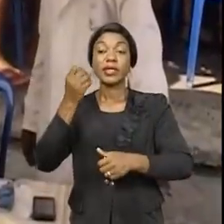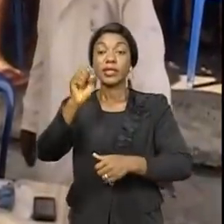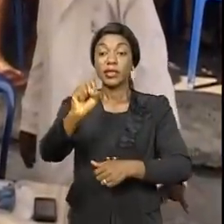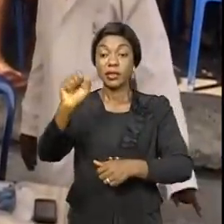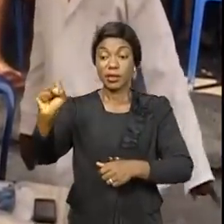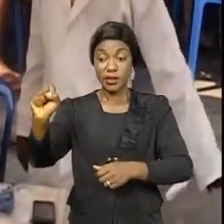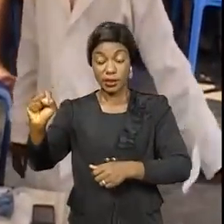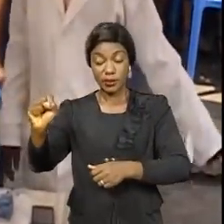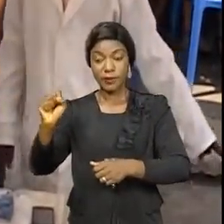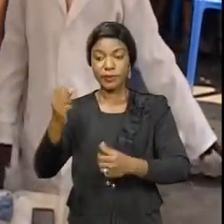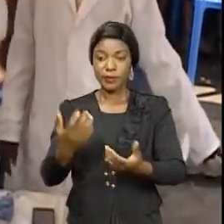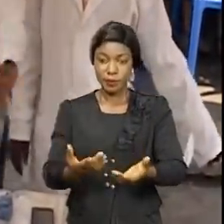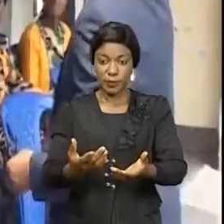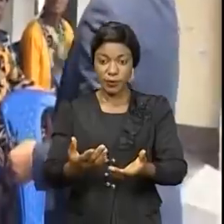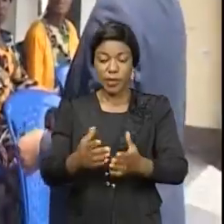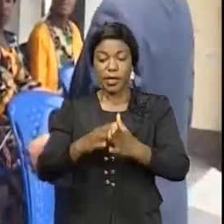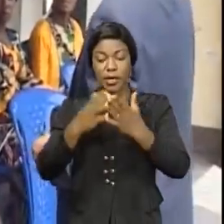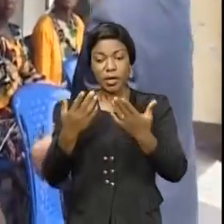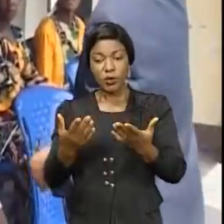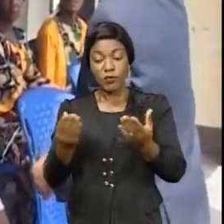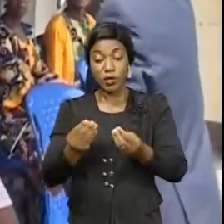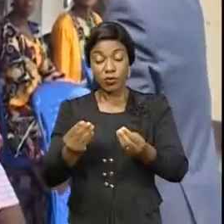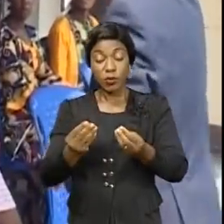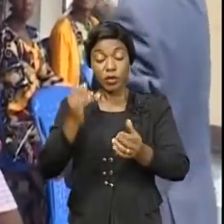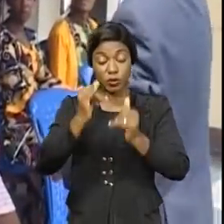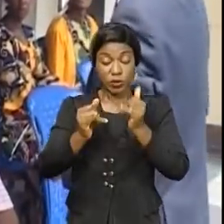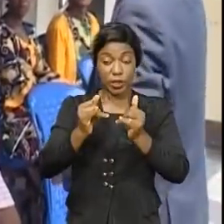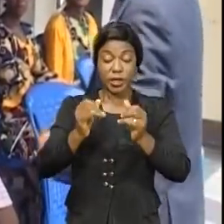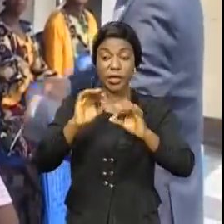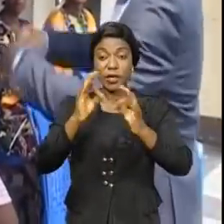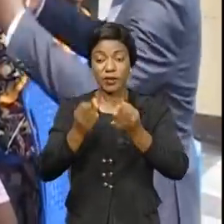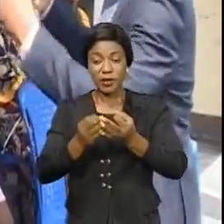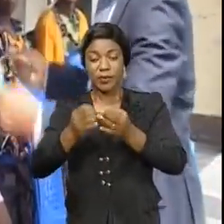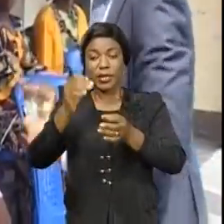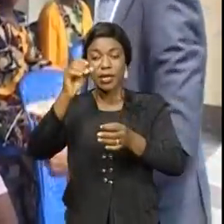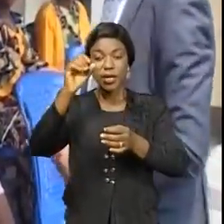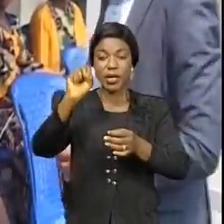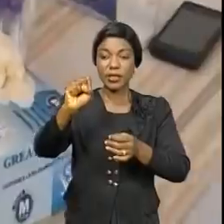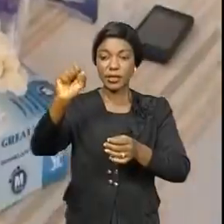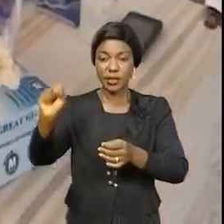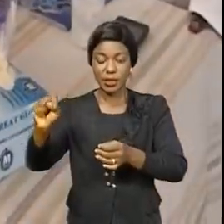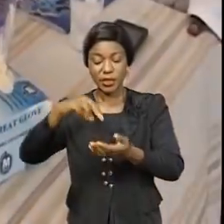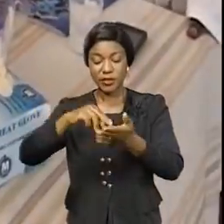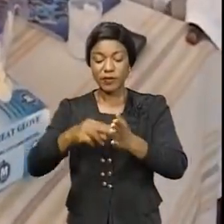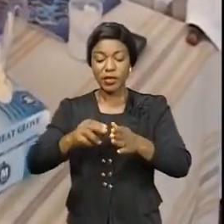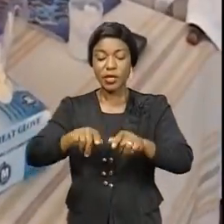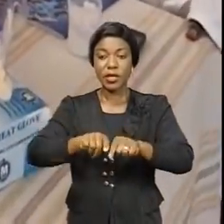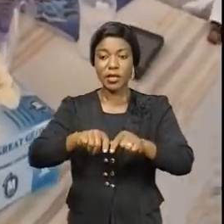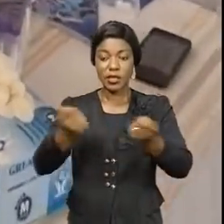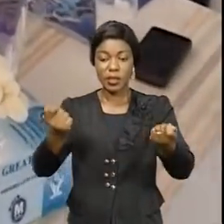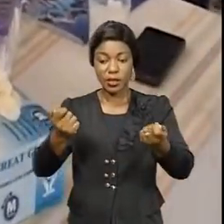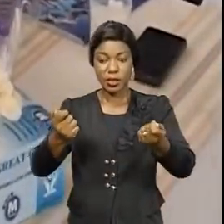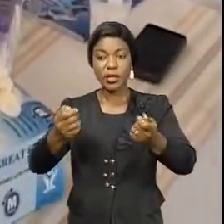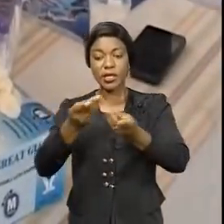anémie SS qui popérise, déstabilise et disloque de nombreuses familles en République démocratique du Congo